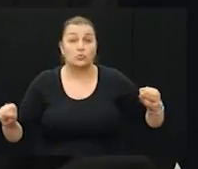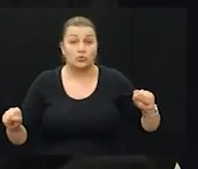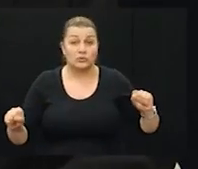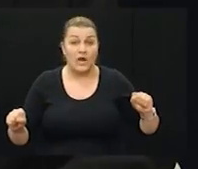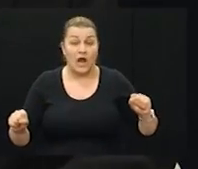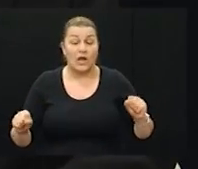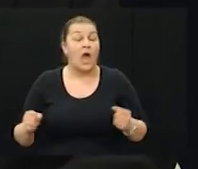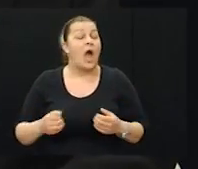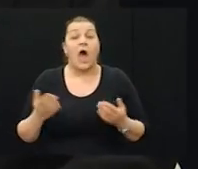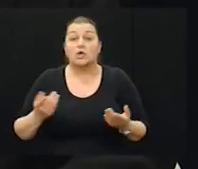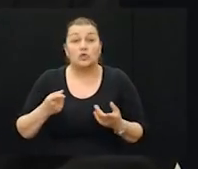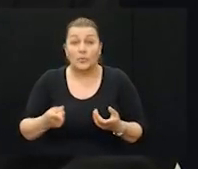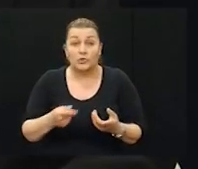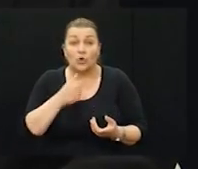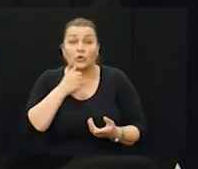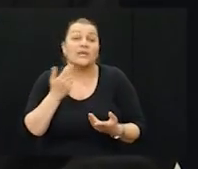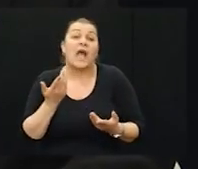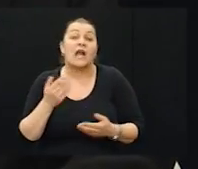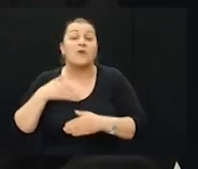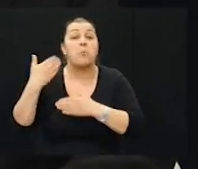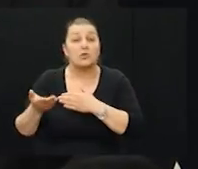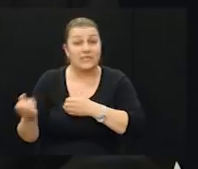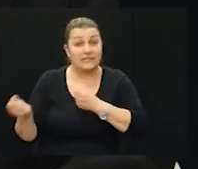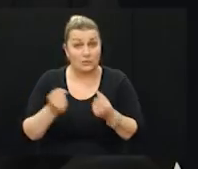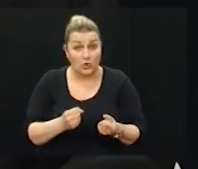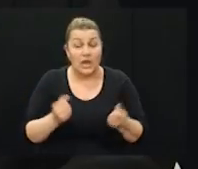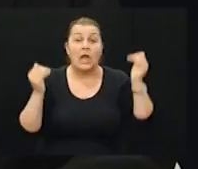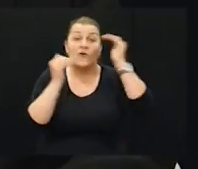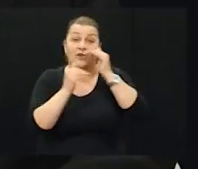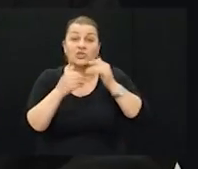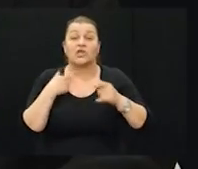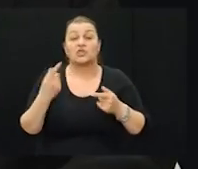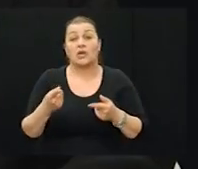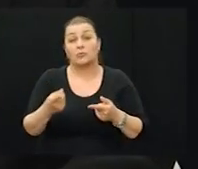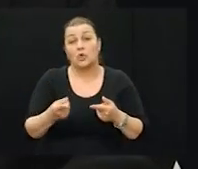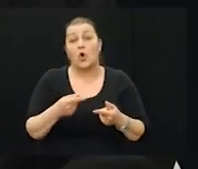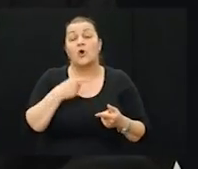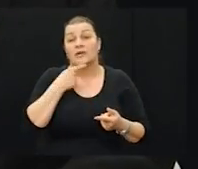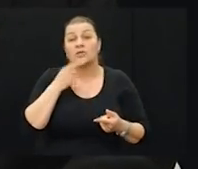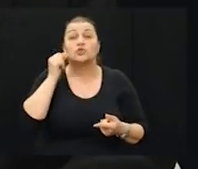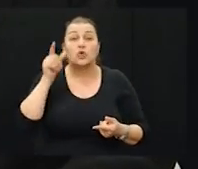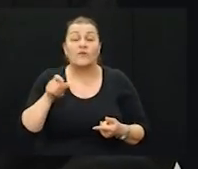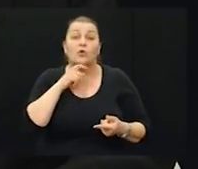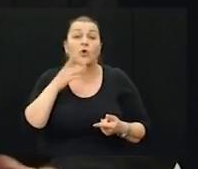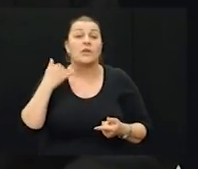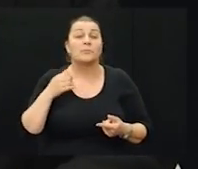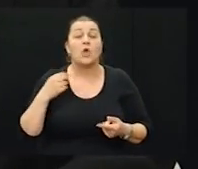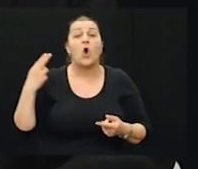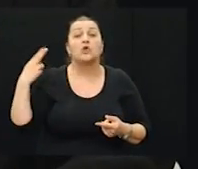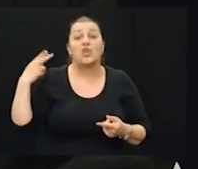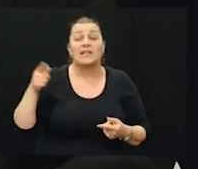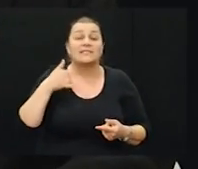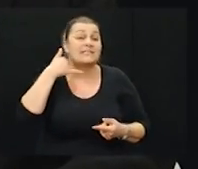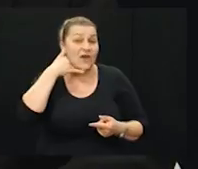bi to i kako je posljedice donilo, već raz će nam pojasniti čovjek koji je bio tada, recimo to tako, častnik za vezu, glavni